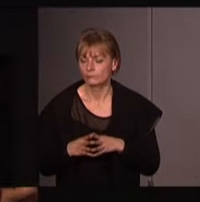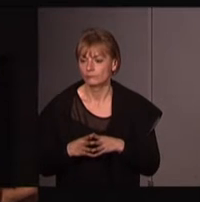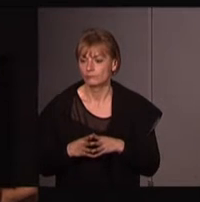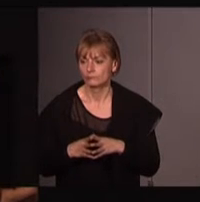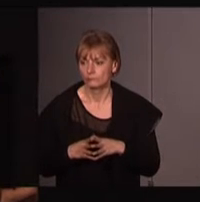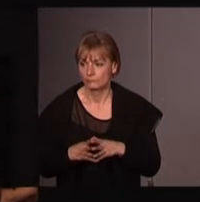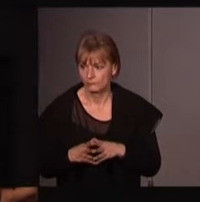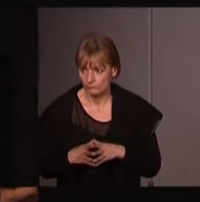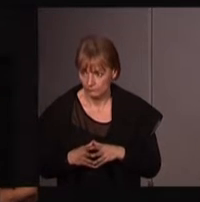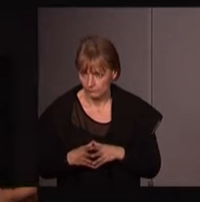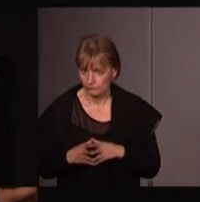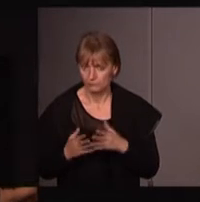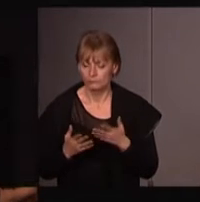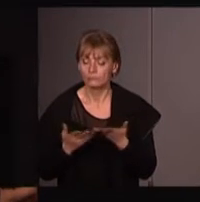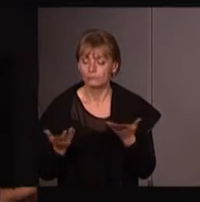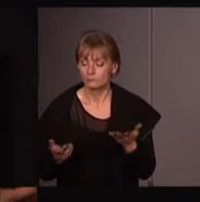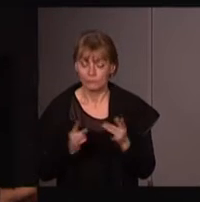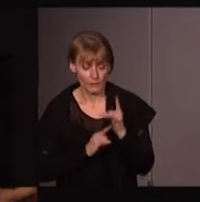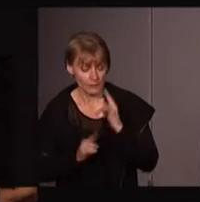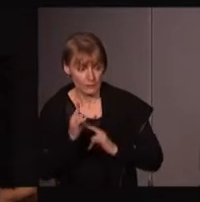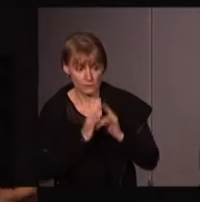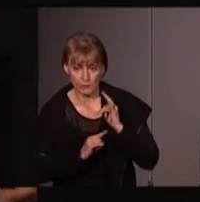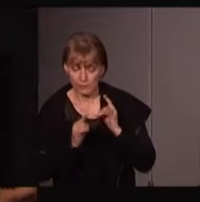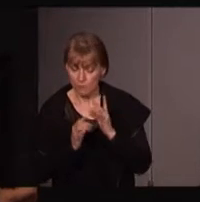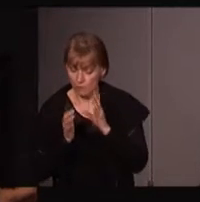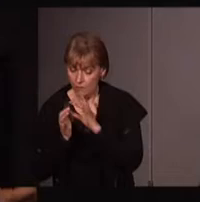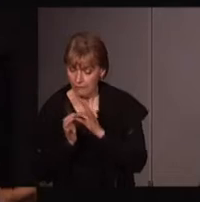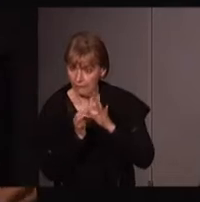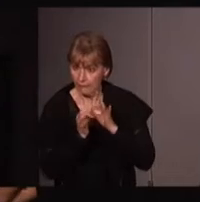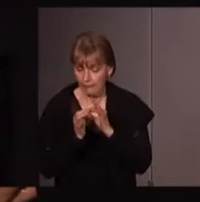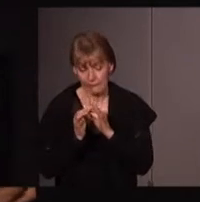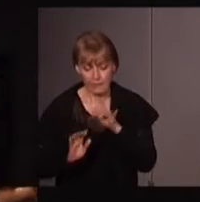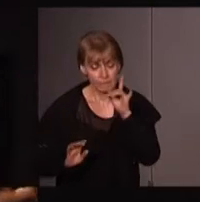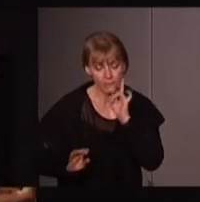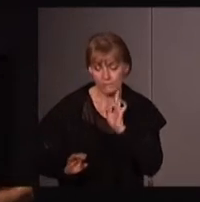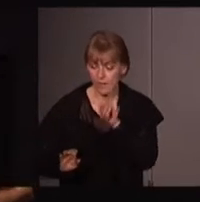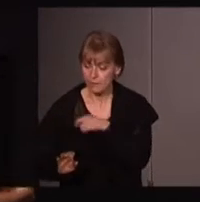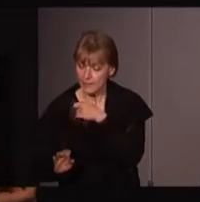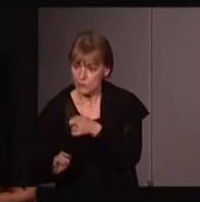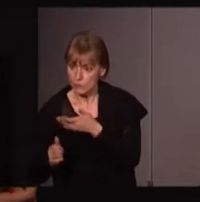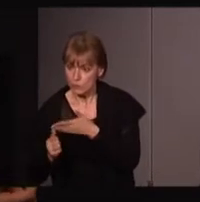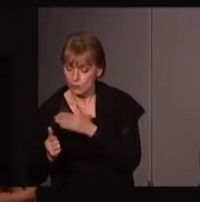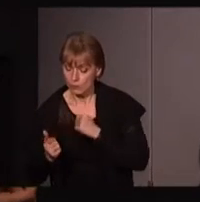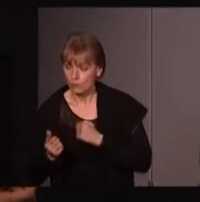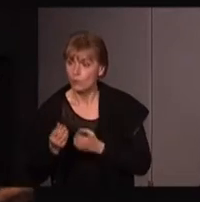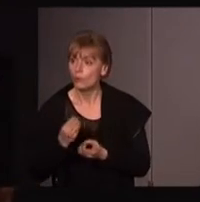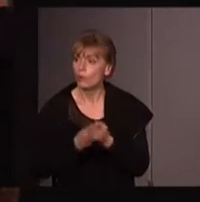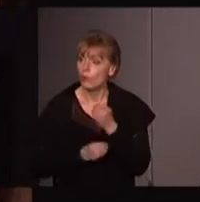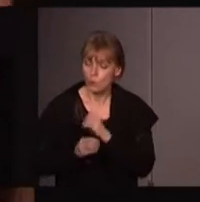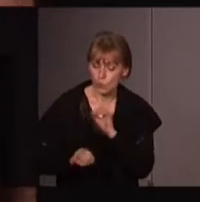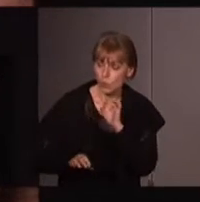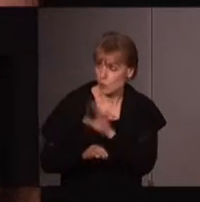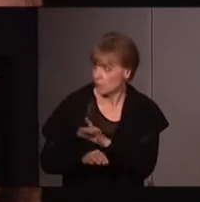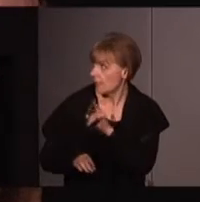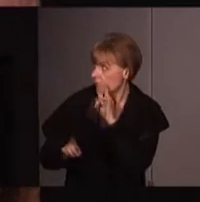au lieu d'essentialiser ces liens historiquement construits entre les femmes et la nature, mais aussi, on pourrait dire, au lieu de les rejeter,